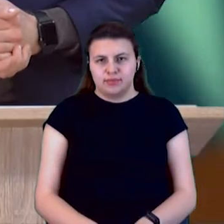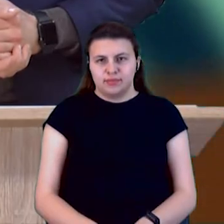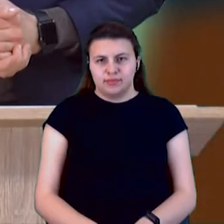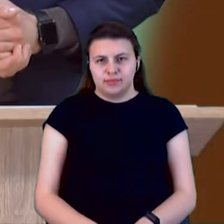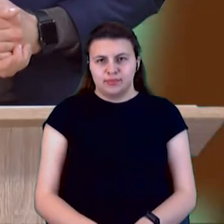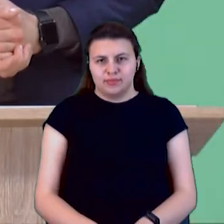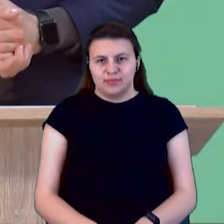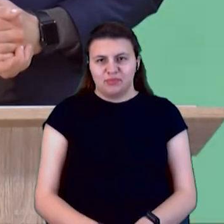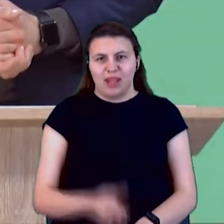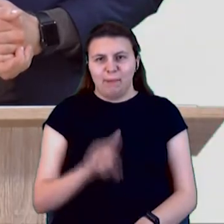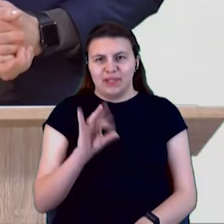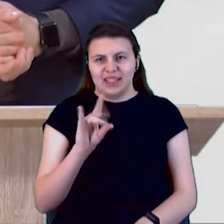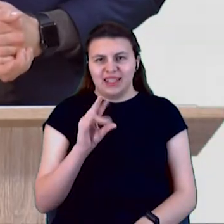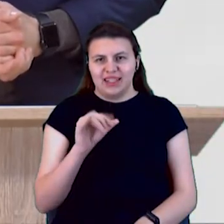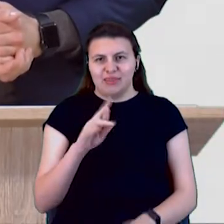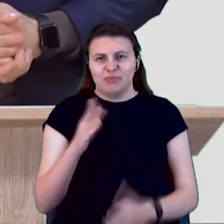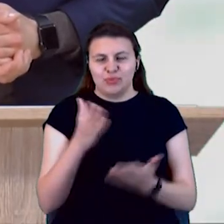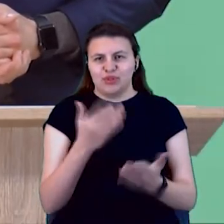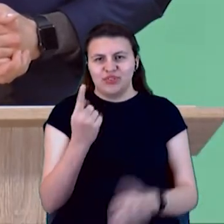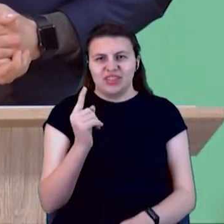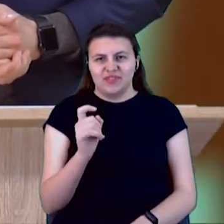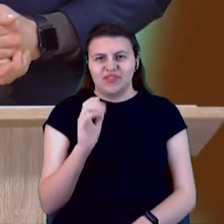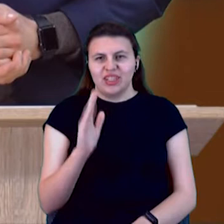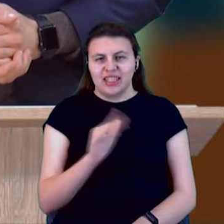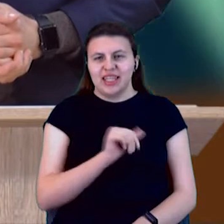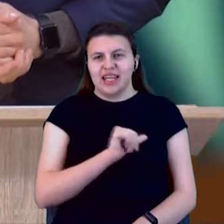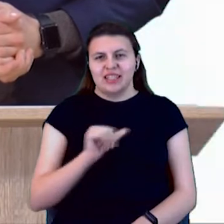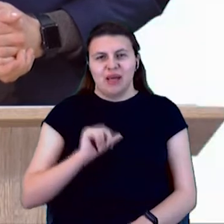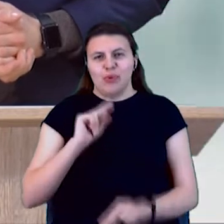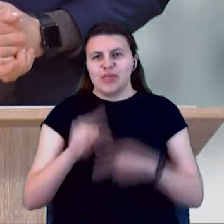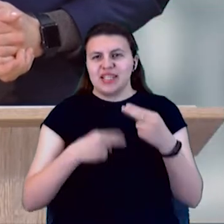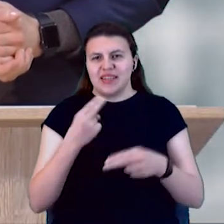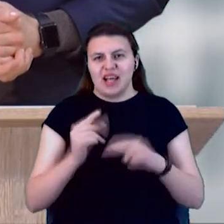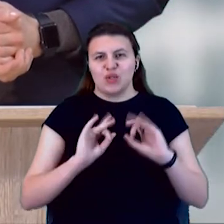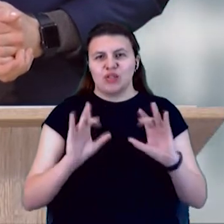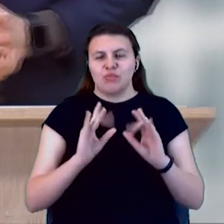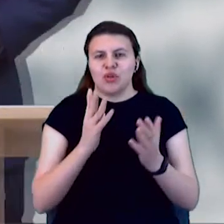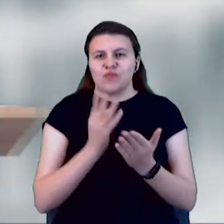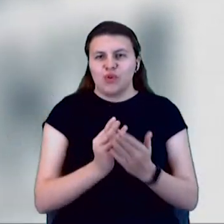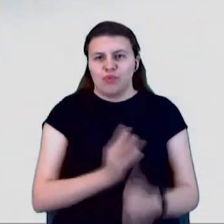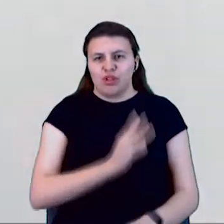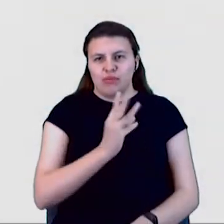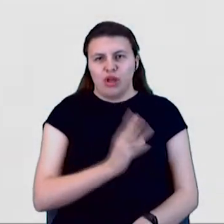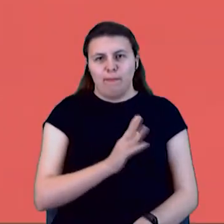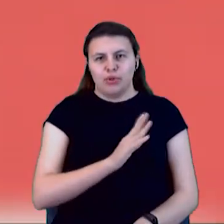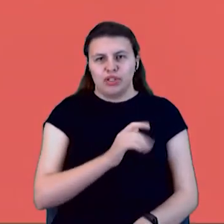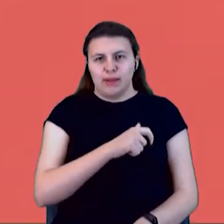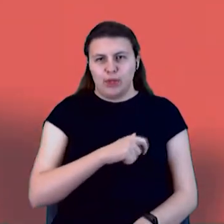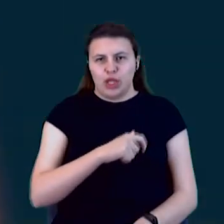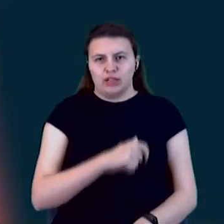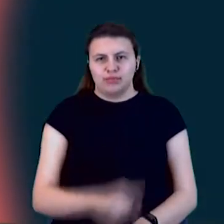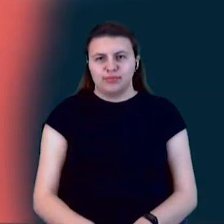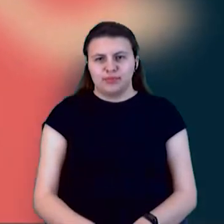Пане Ілля, прошу, ваша хвилина на самопрезентацію. Розкажіть нам про свою мотивацію бути депутатом. Бути депутатом.